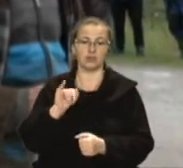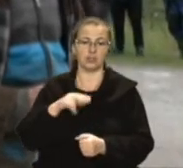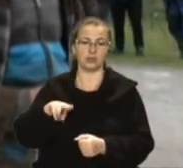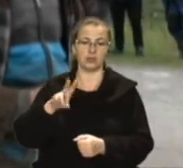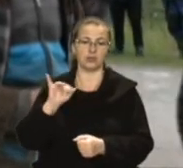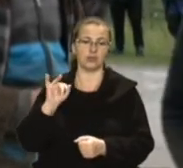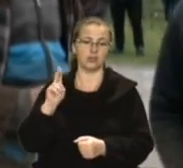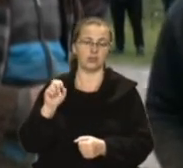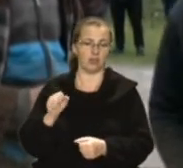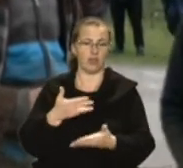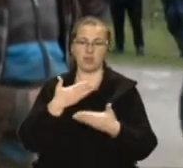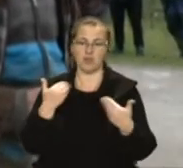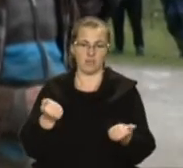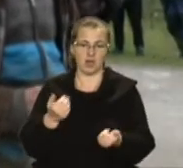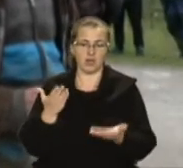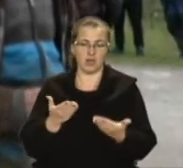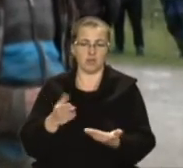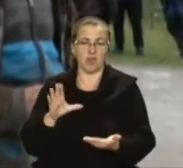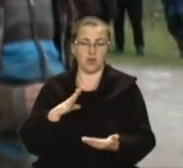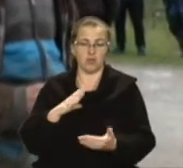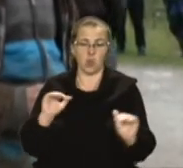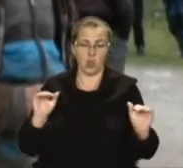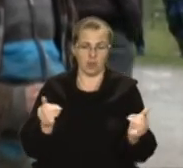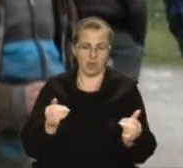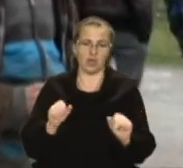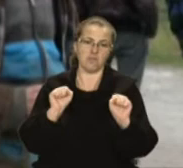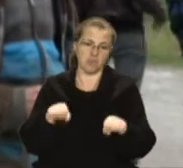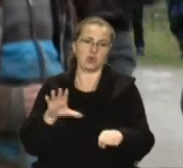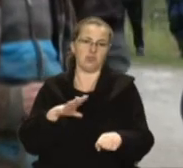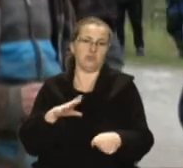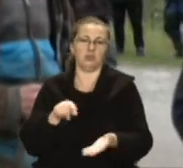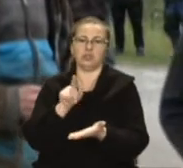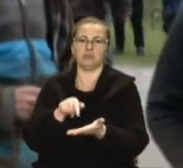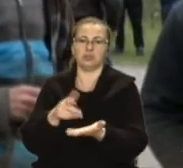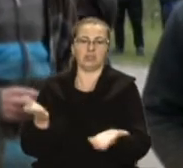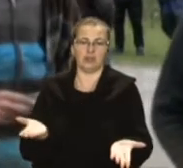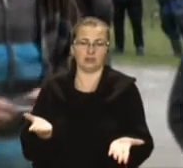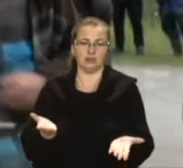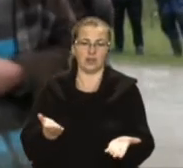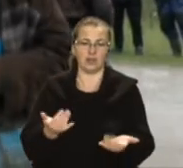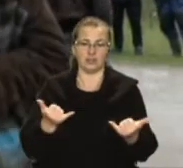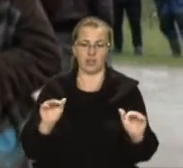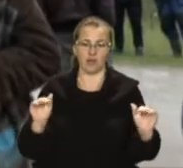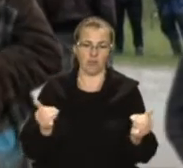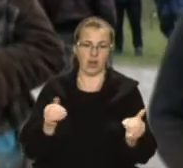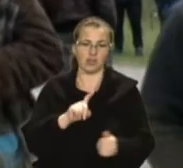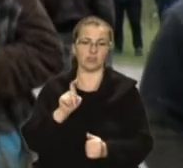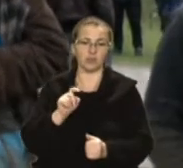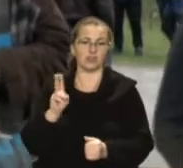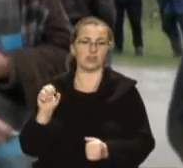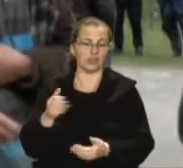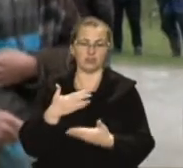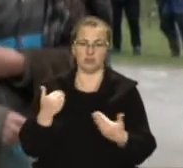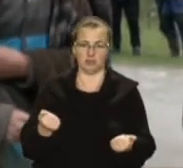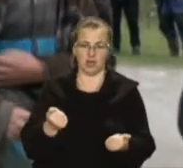має. Були б межі заповідника, тоді мігла бути якась розмова. На даний час межі заповідників немає.